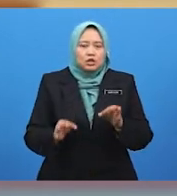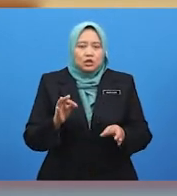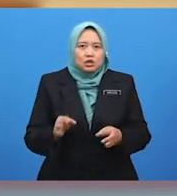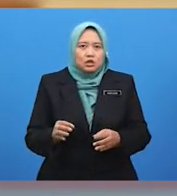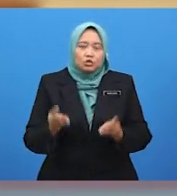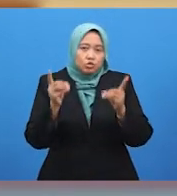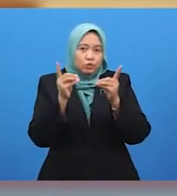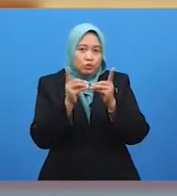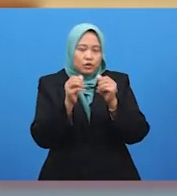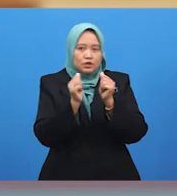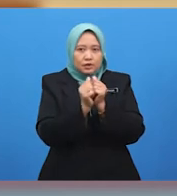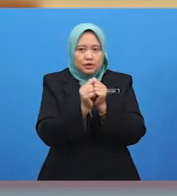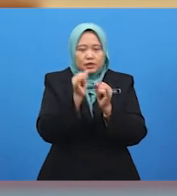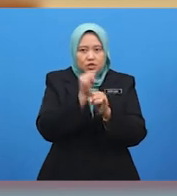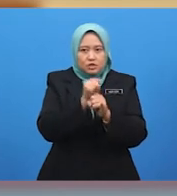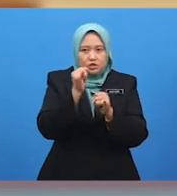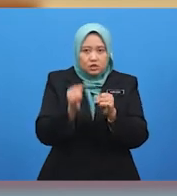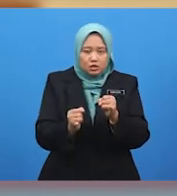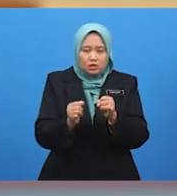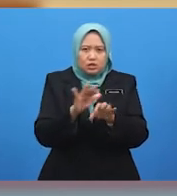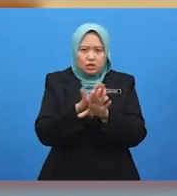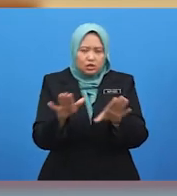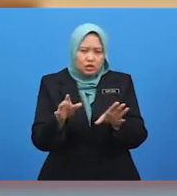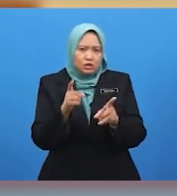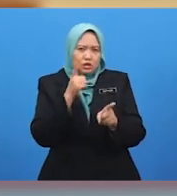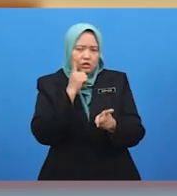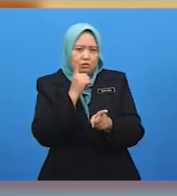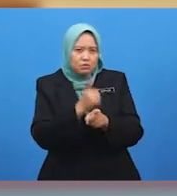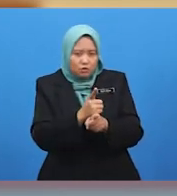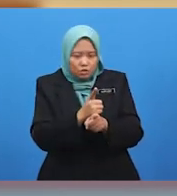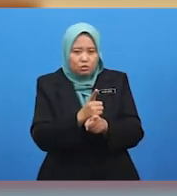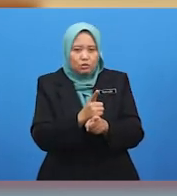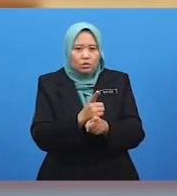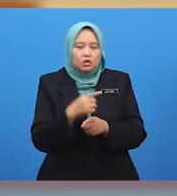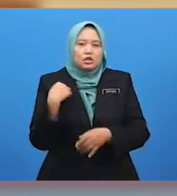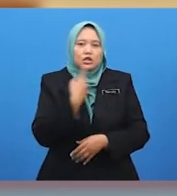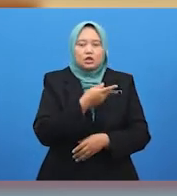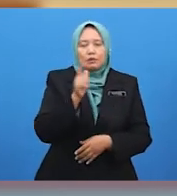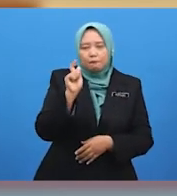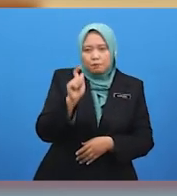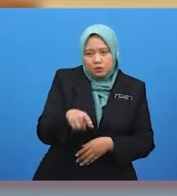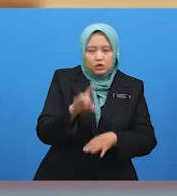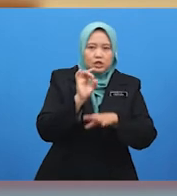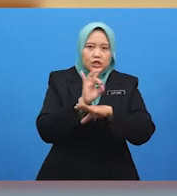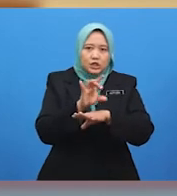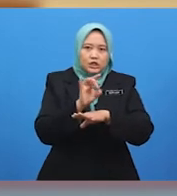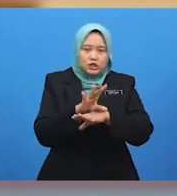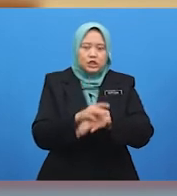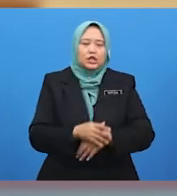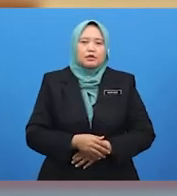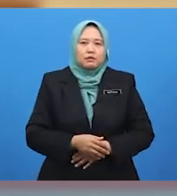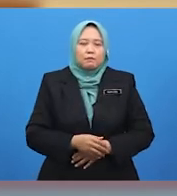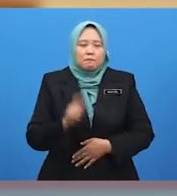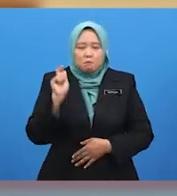elok, kita patut menyuarakan demi kesejahteraan semua. Pernahkah murid-murid bertindah